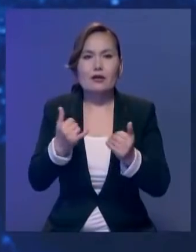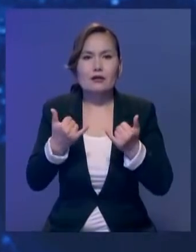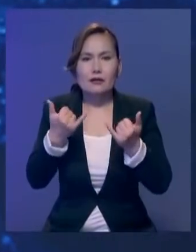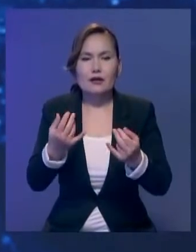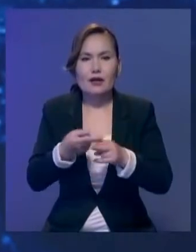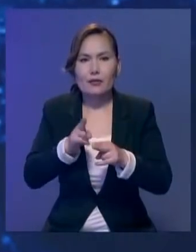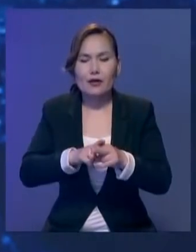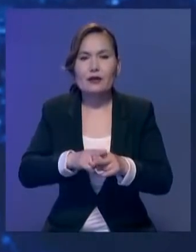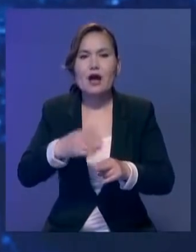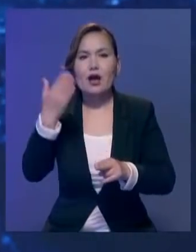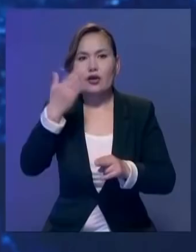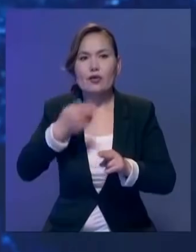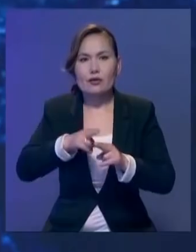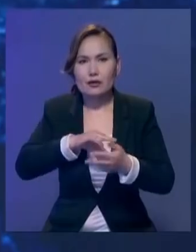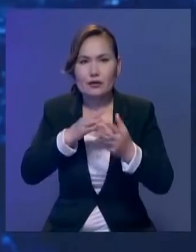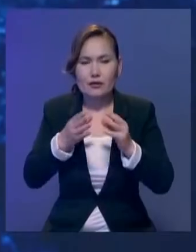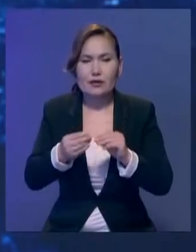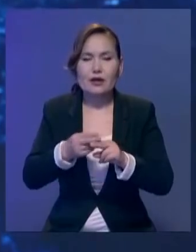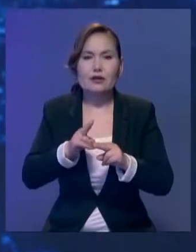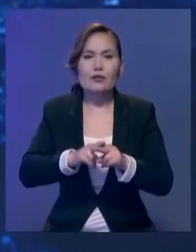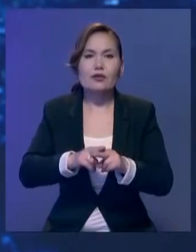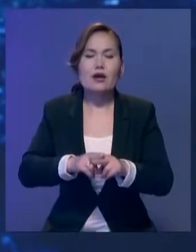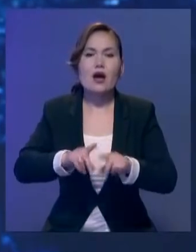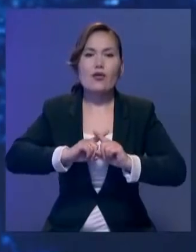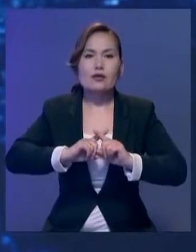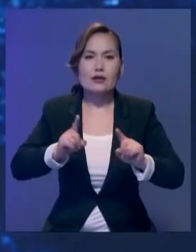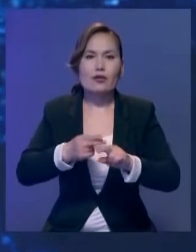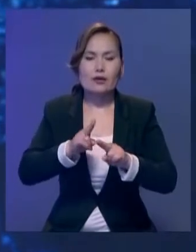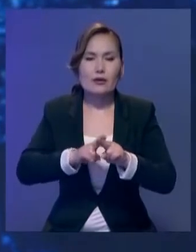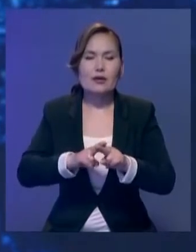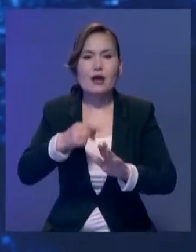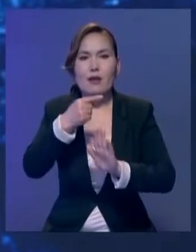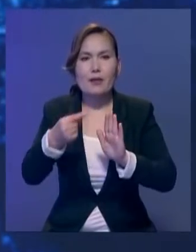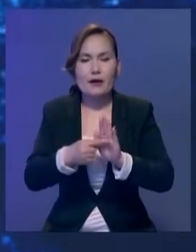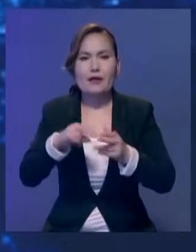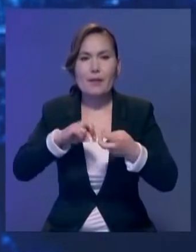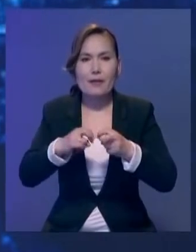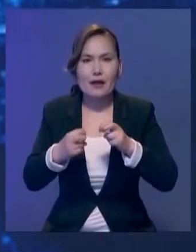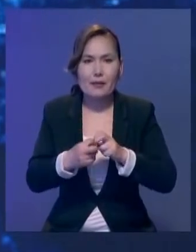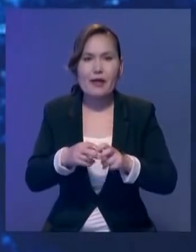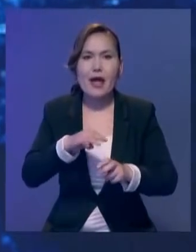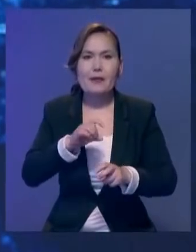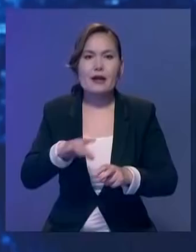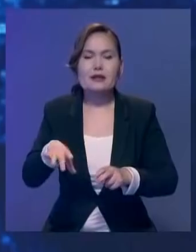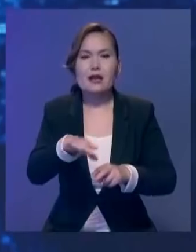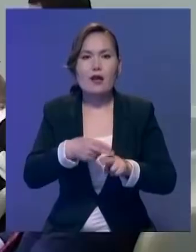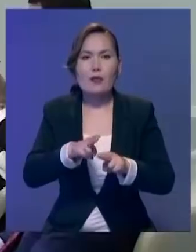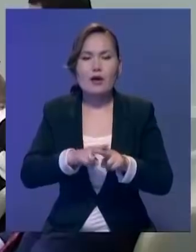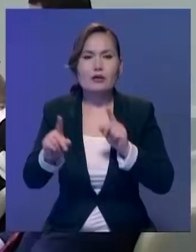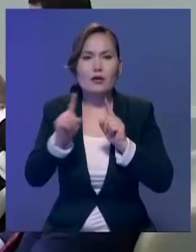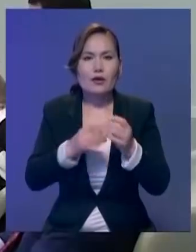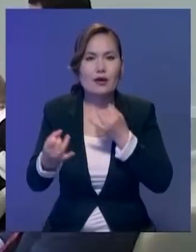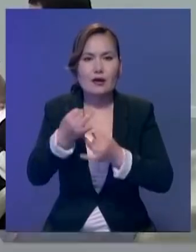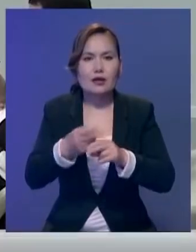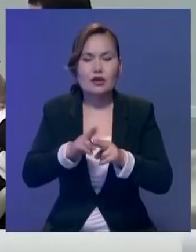Отандық кинематографиядағы осы және өзгеде өткір мәселер Мерас Республикалық қоғандық кенесінің